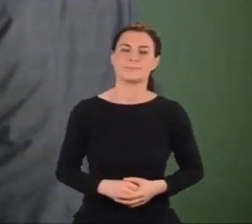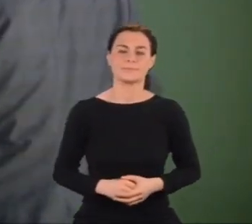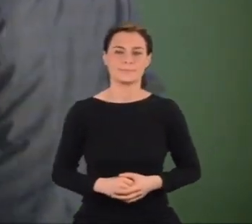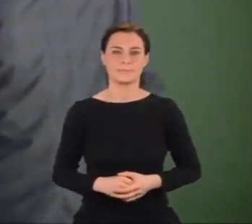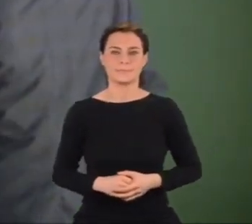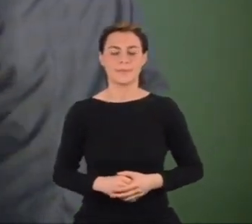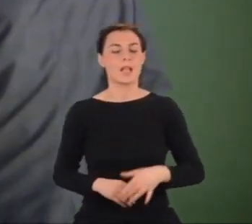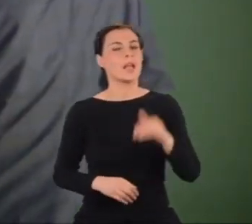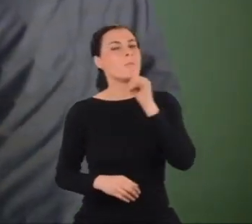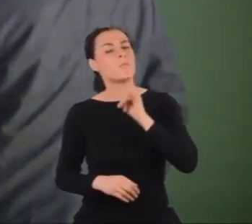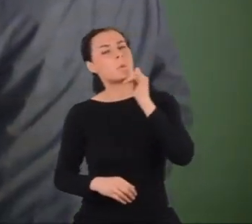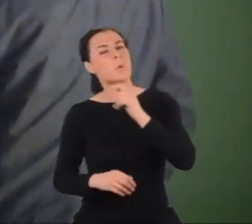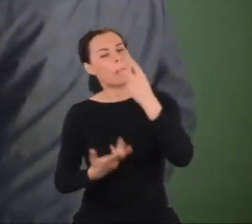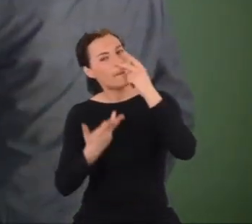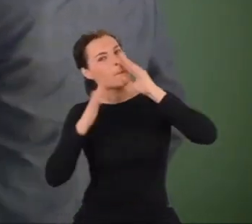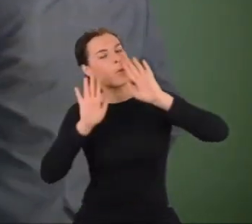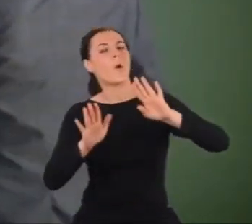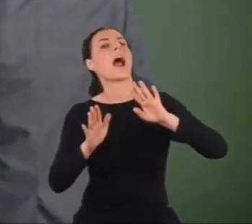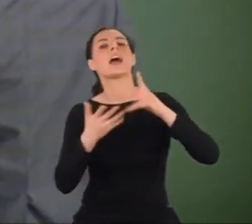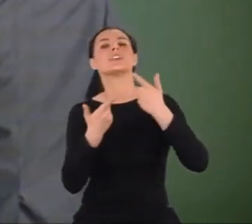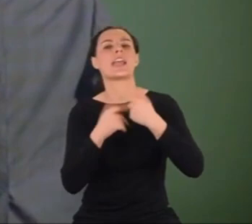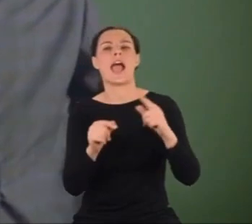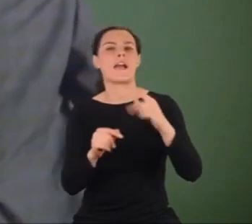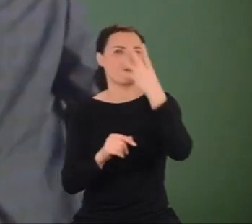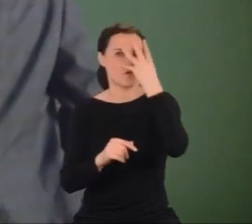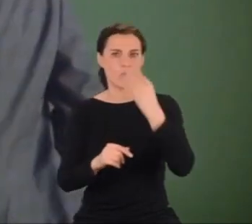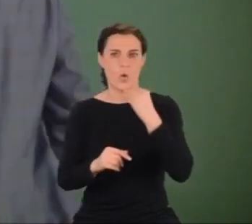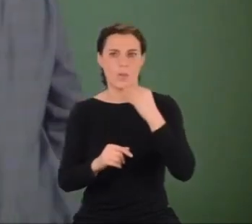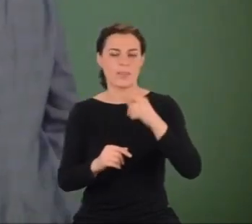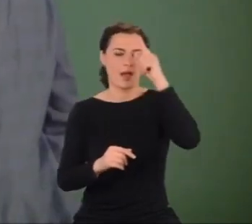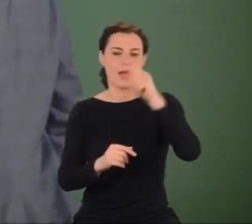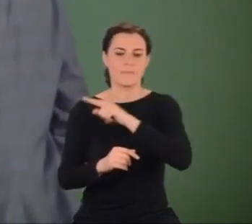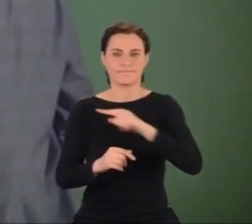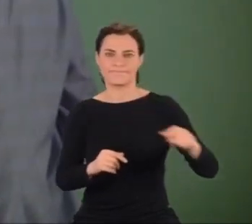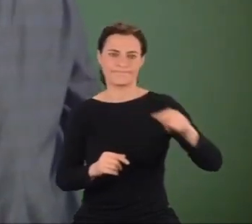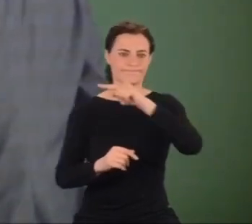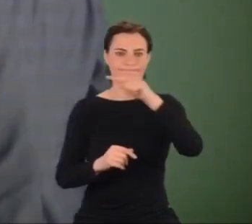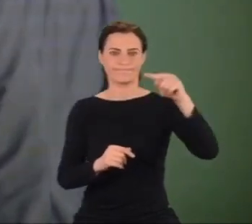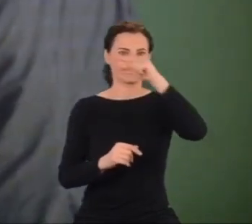Spróbujmy teraz przedstawić na wykresie poziomy energii elektronu.